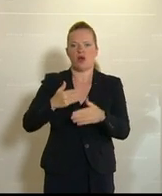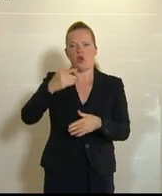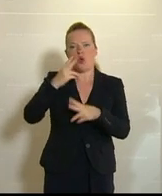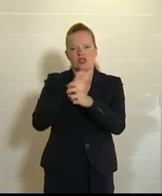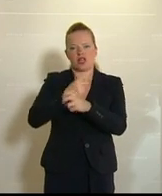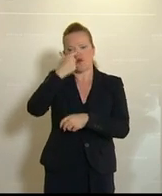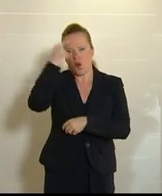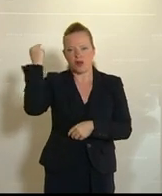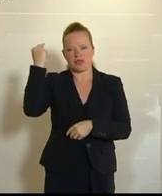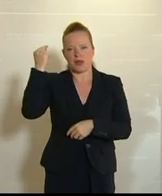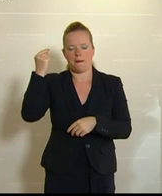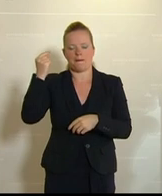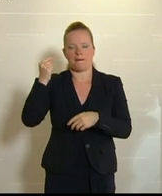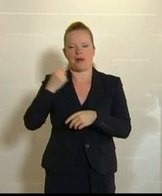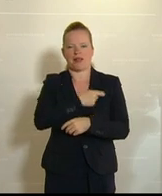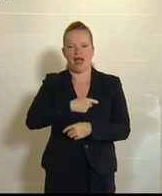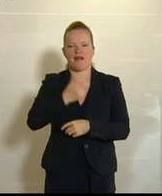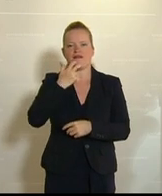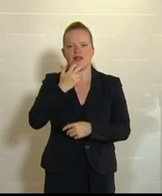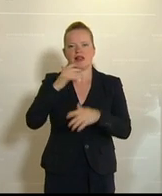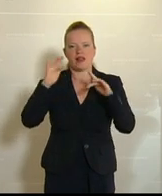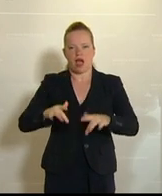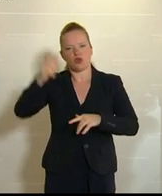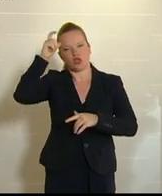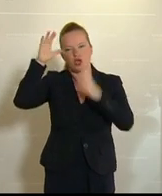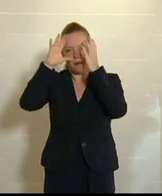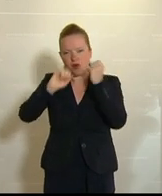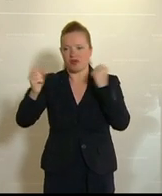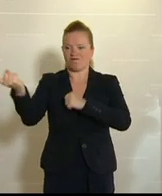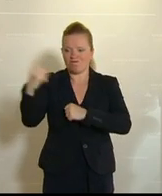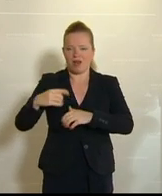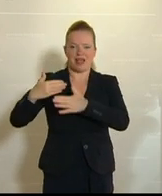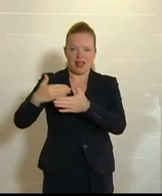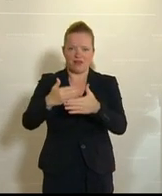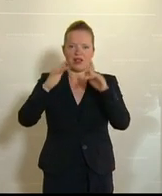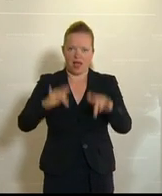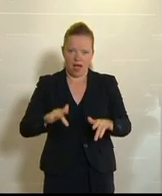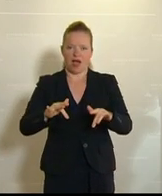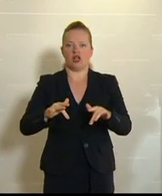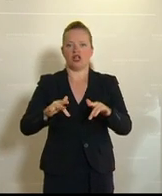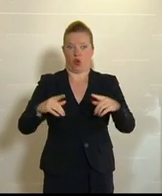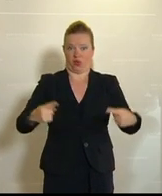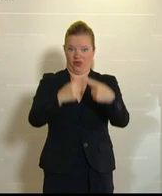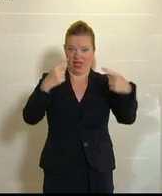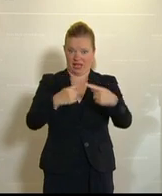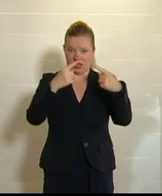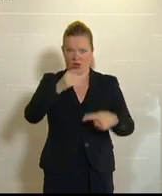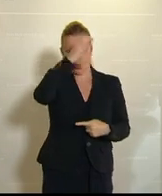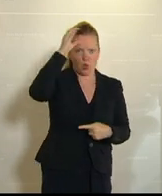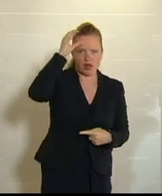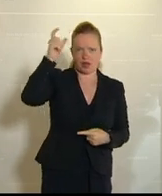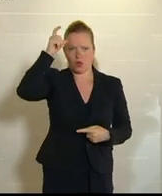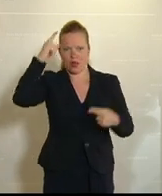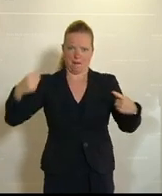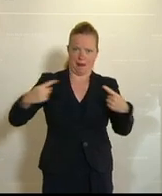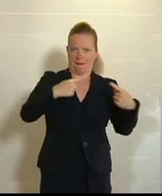türkische Botschafter möge doch bitte Hilfe bringen im Konflikt der Türken gegen die Kurden. Ja bitte geht's noch, Herr Innenminister,